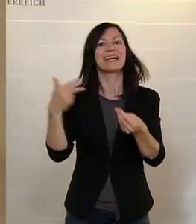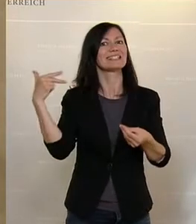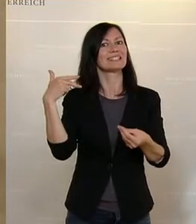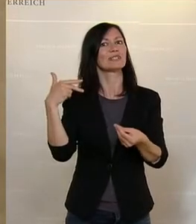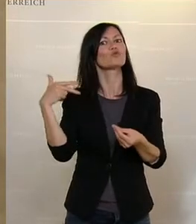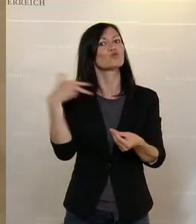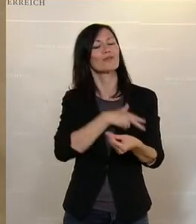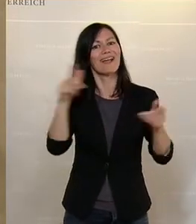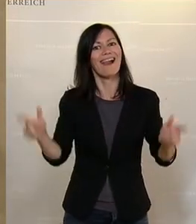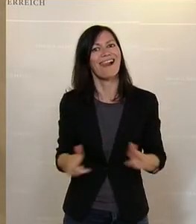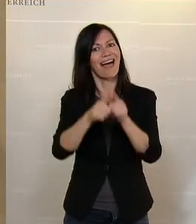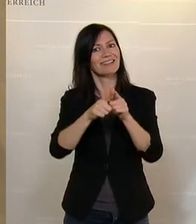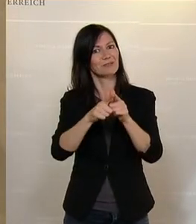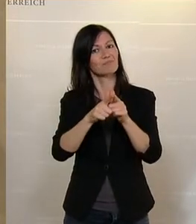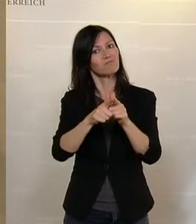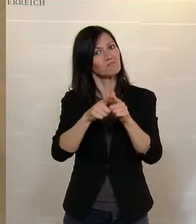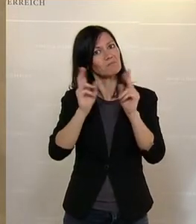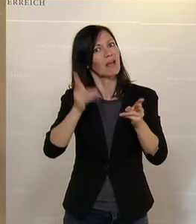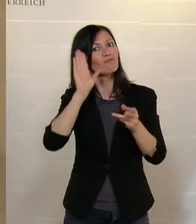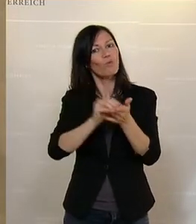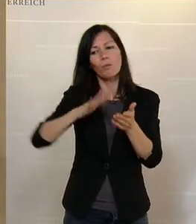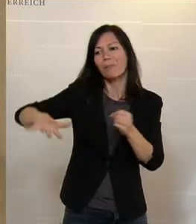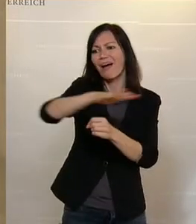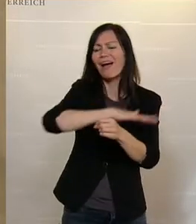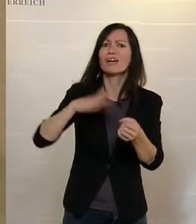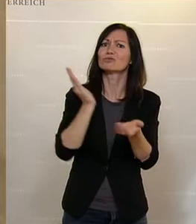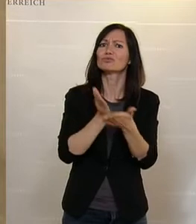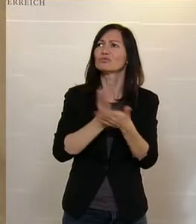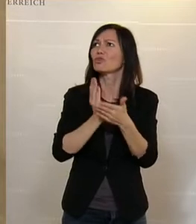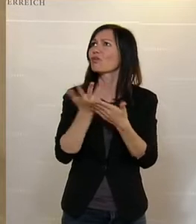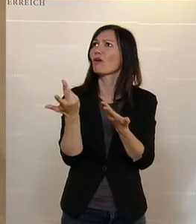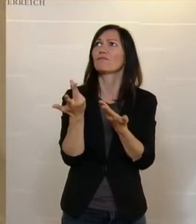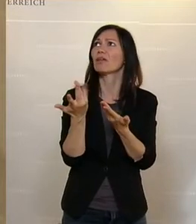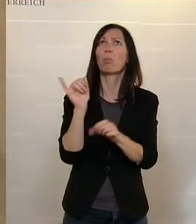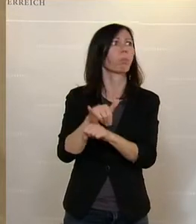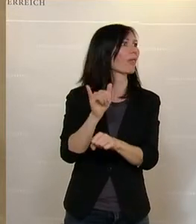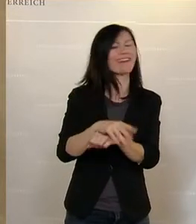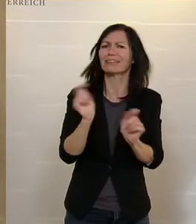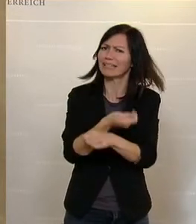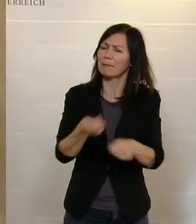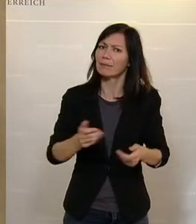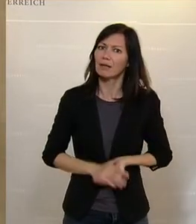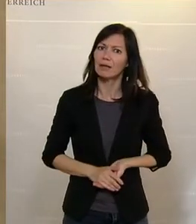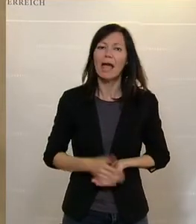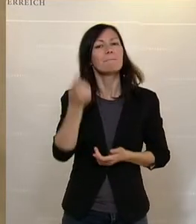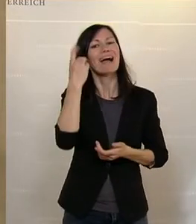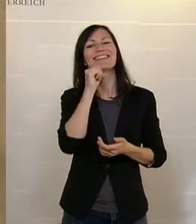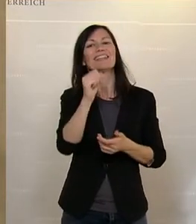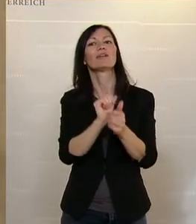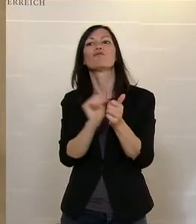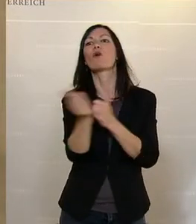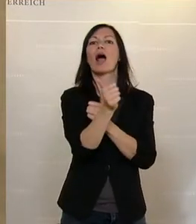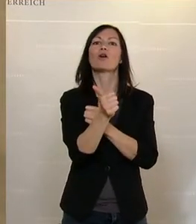leistbaren Wohnraum in Wien so verspielen. Dabei geht es mir nicht um eine Vorverurteilung, sondern um berechtigte